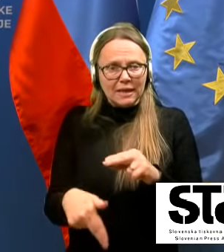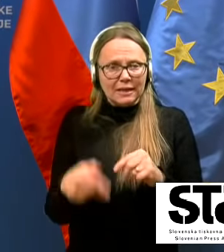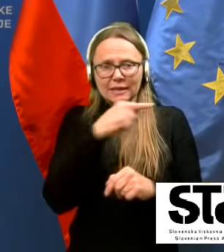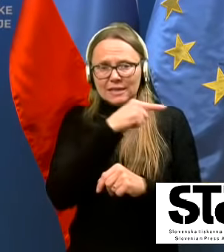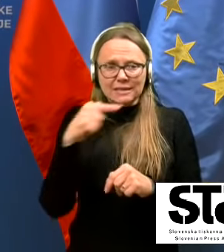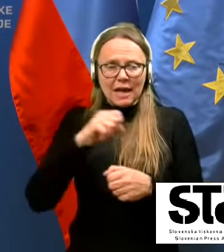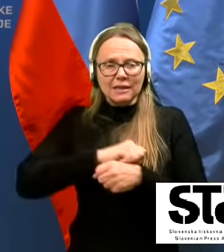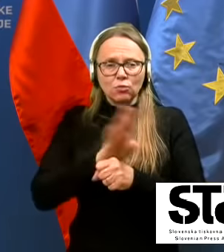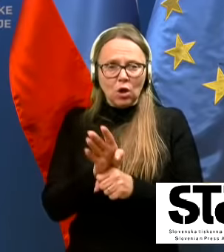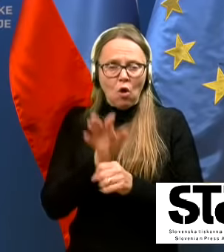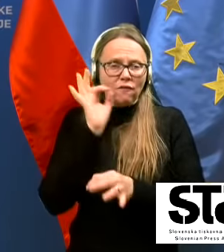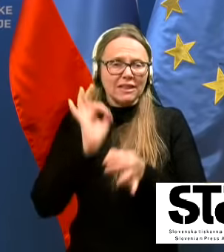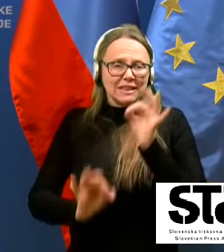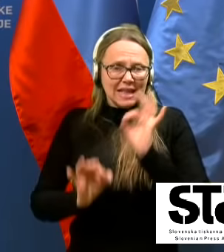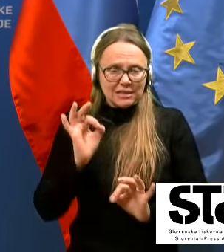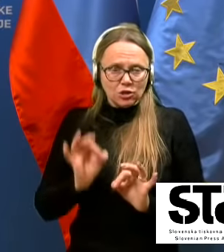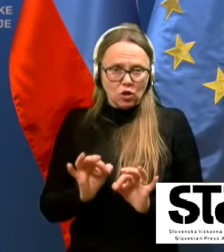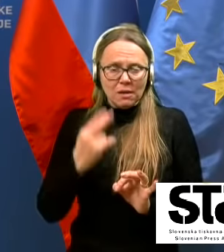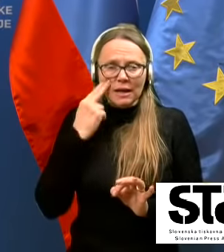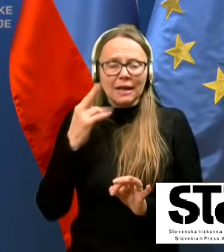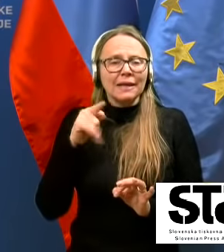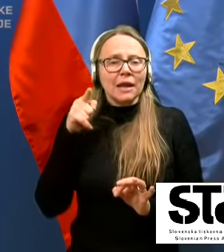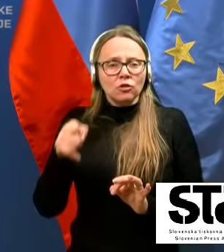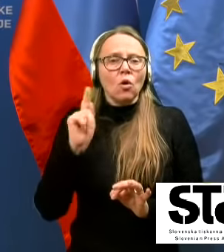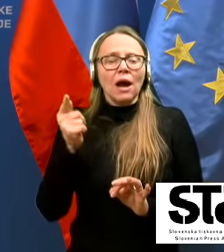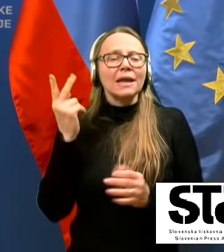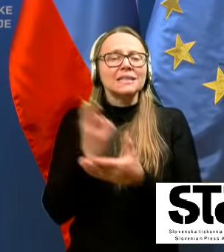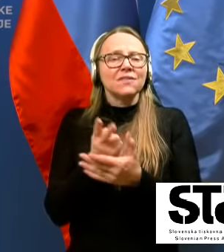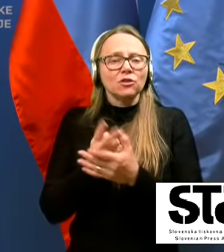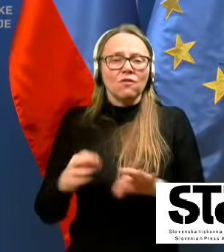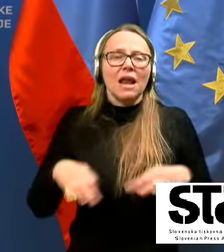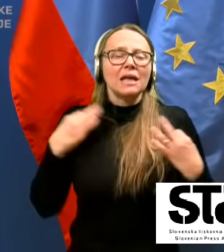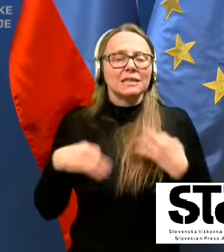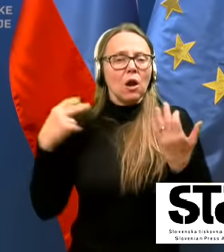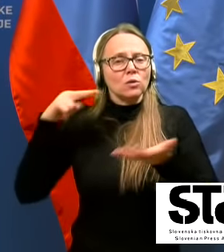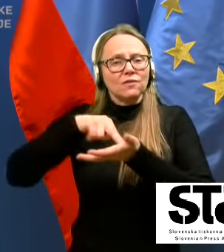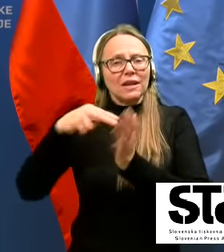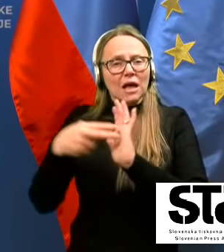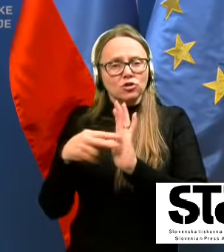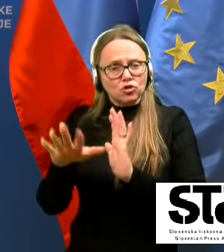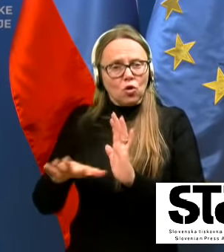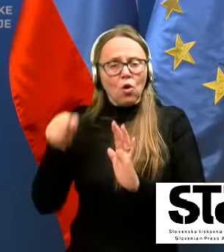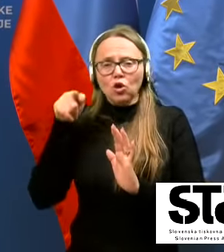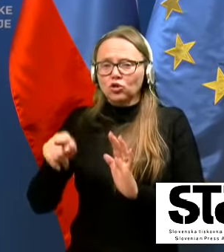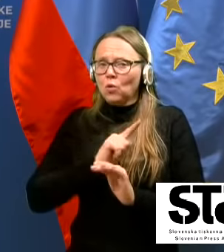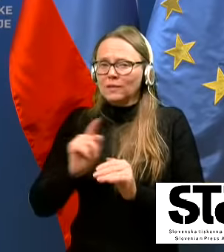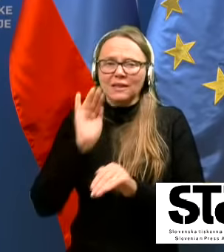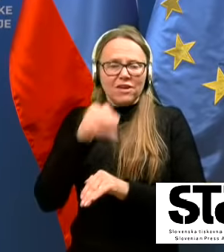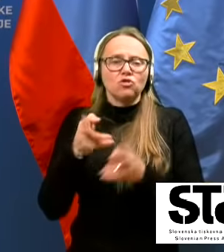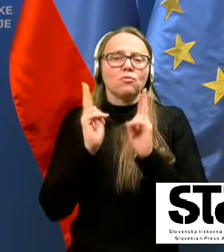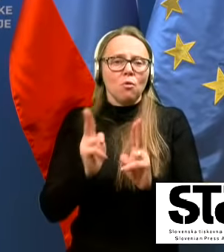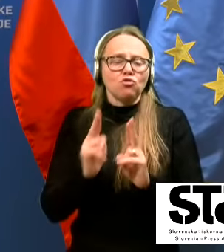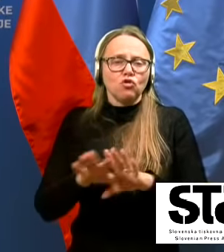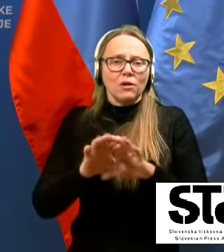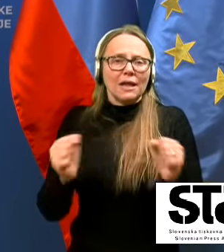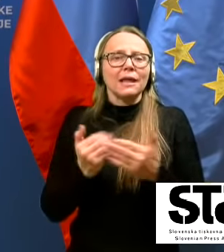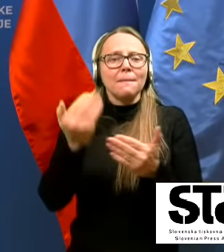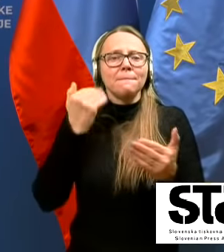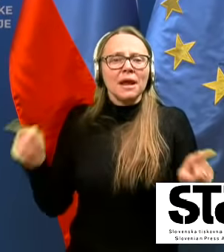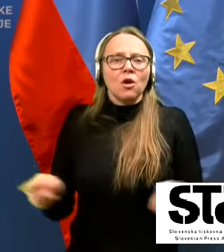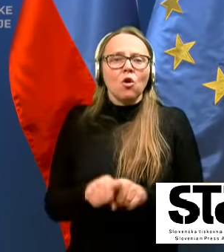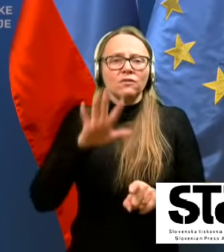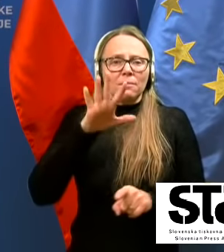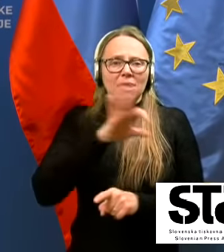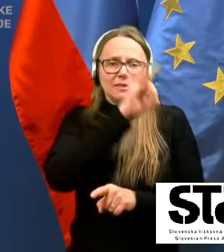testom, glede na to, kar je svetovala zdravstvena stroka. To ni več mogoče narediti prej kot v